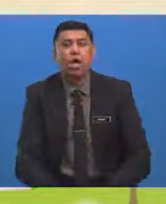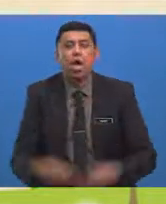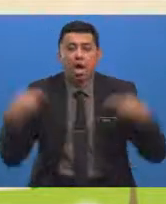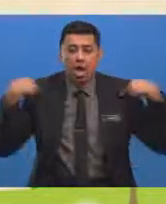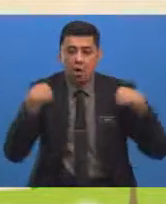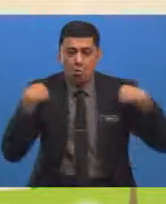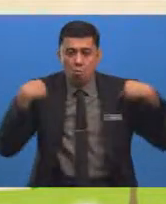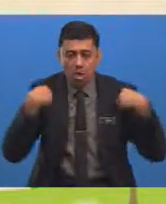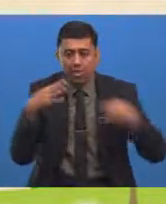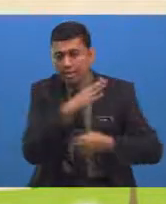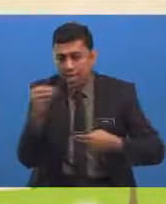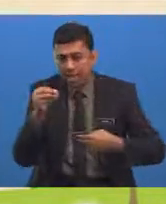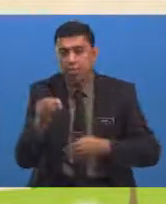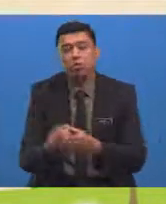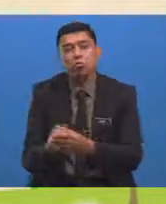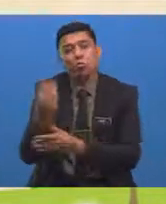tumbuhan